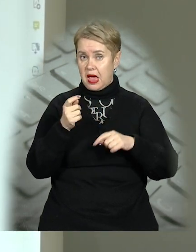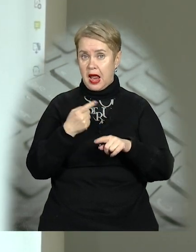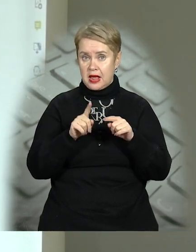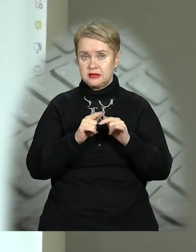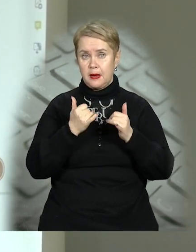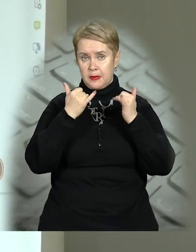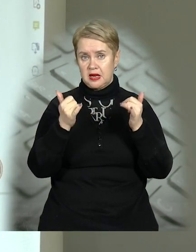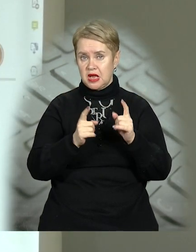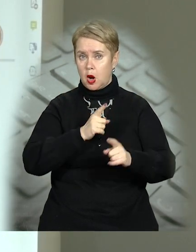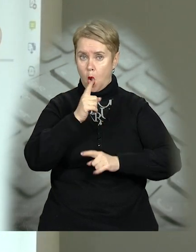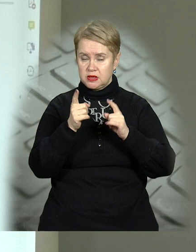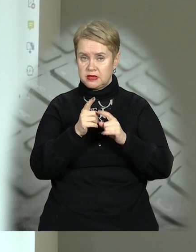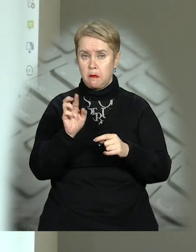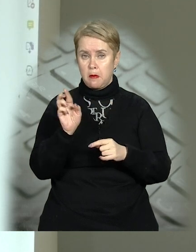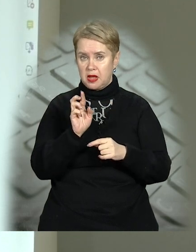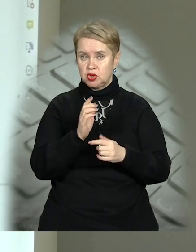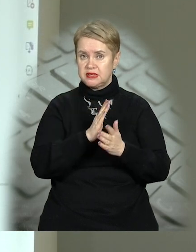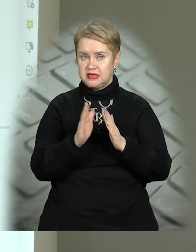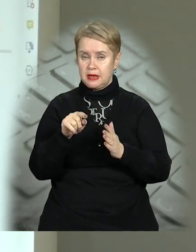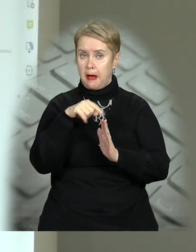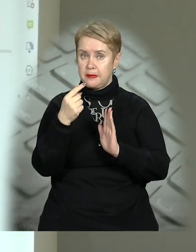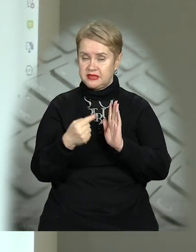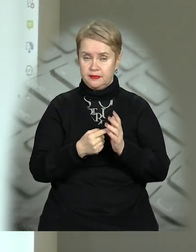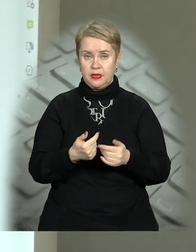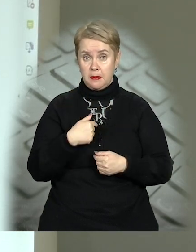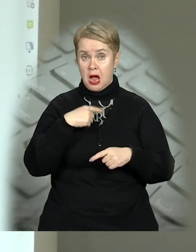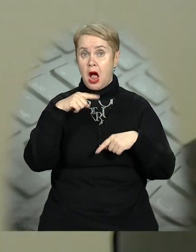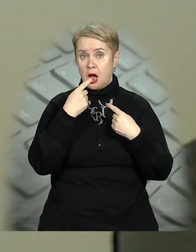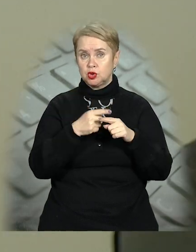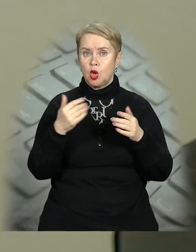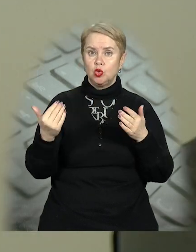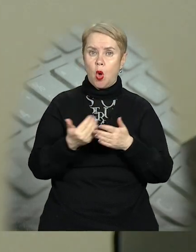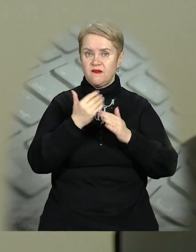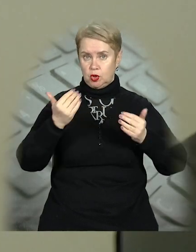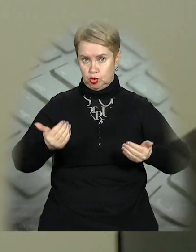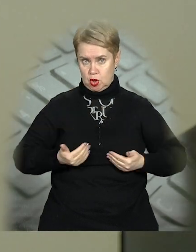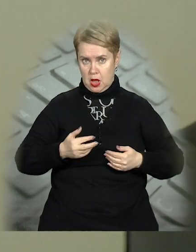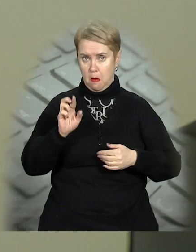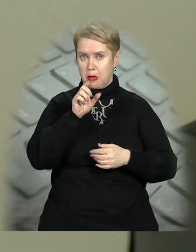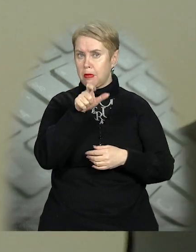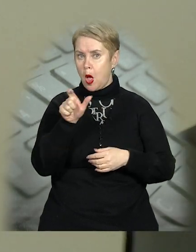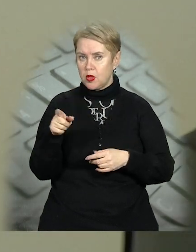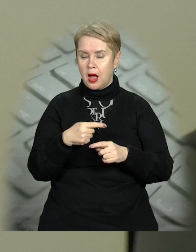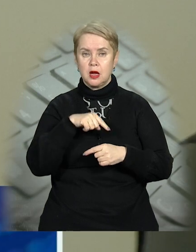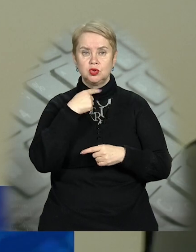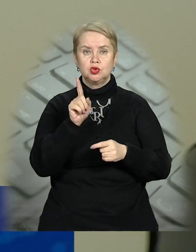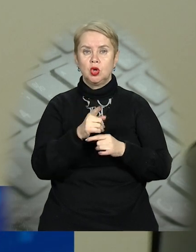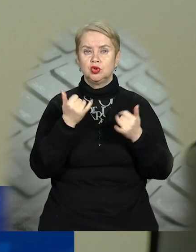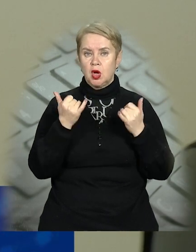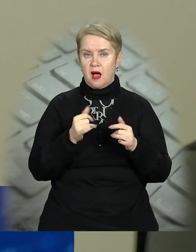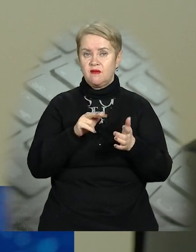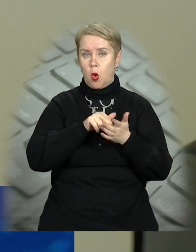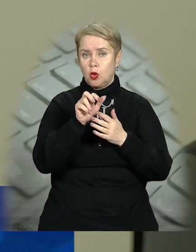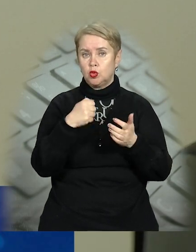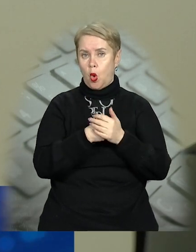присвяченої реорганізації бібліотечної системи міста. Ми кажемо, що це нове життя бібліотек. Ми кажемо про те, що зараз ходять